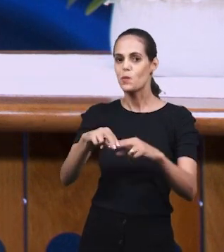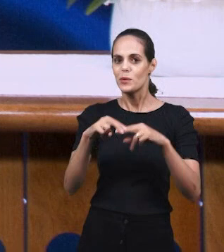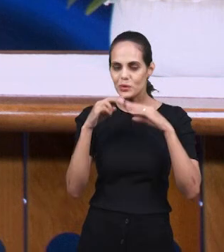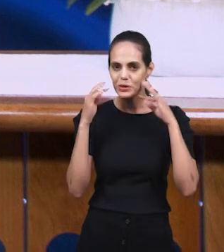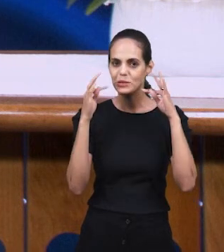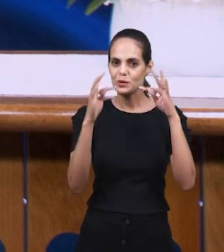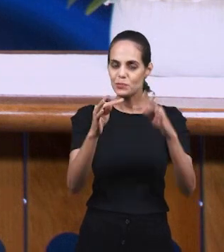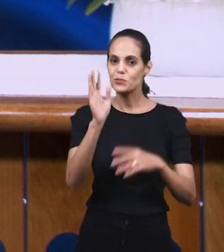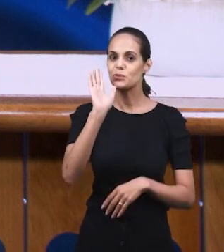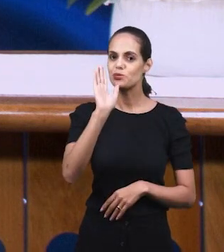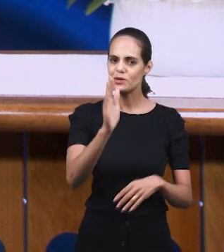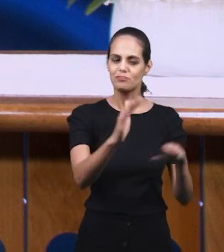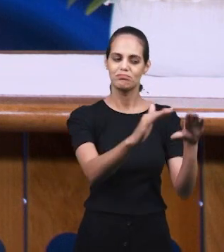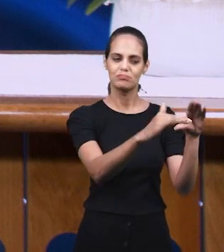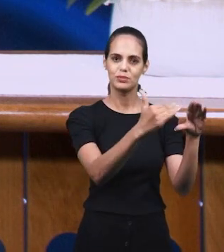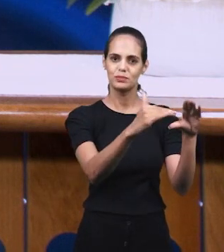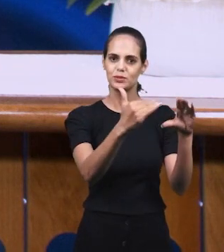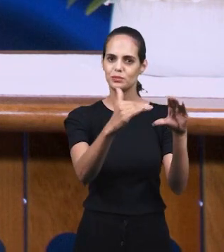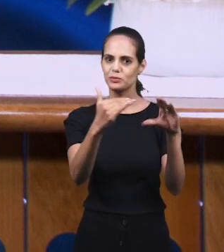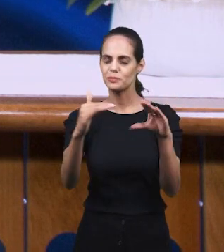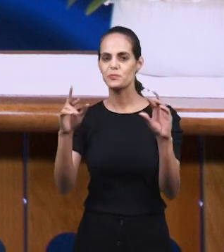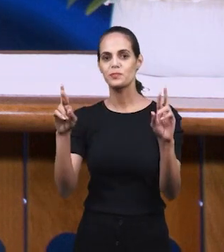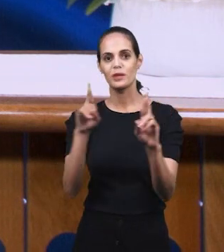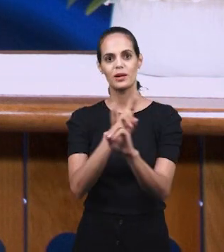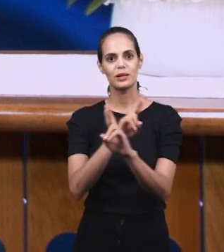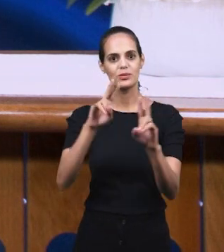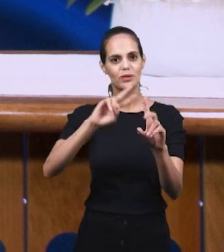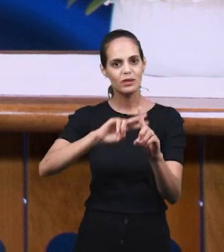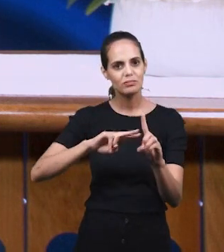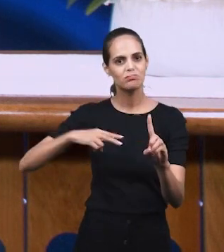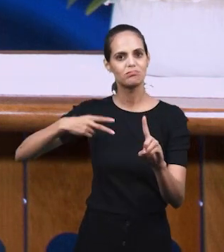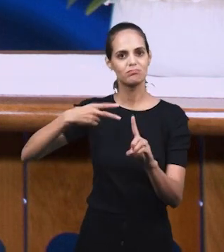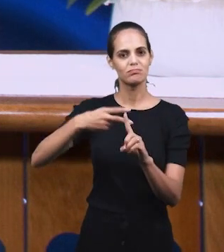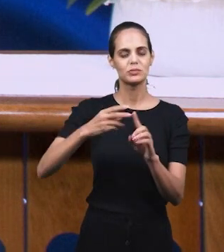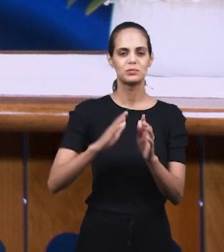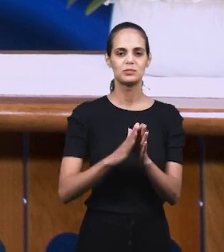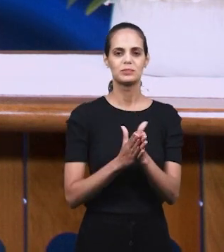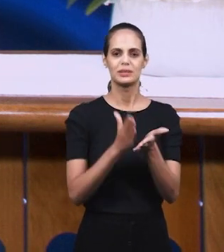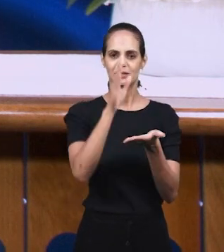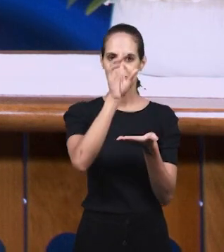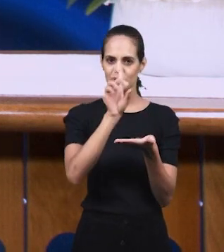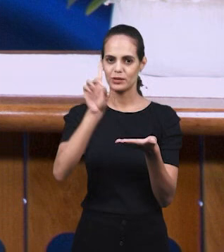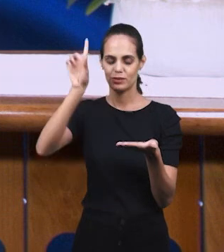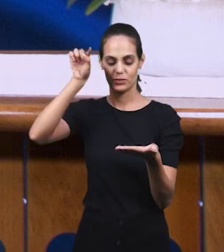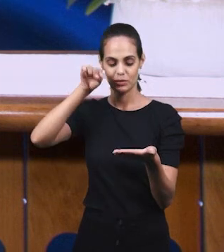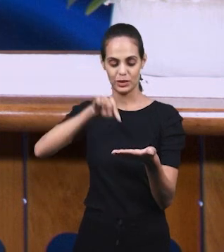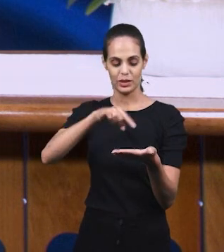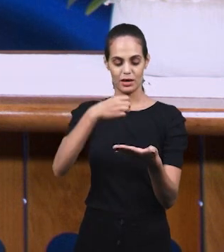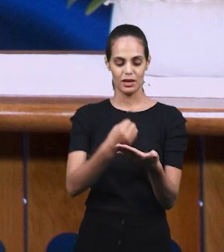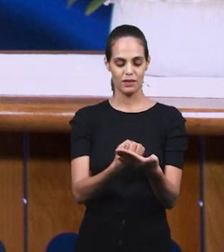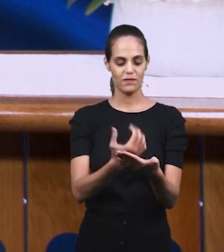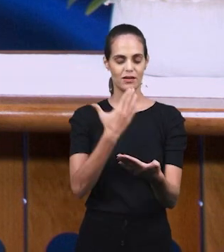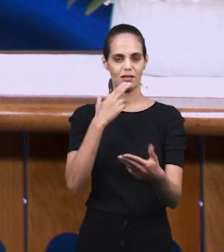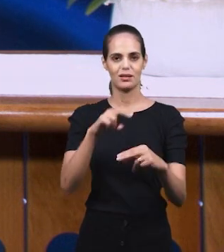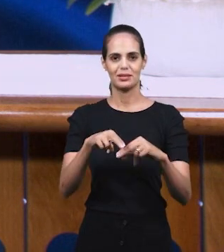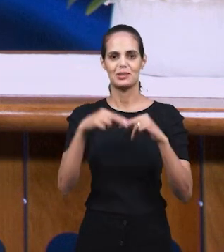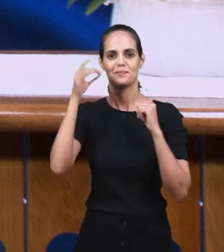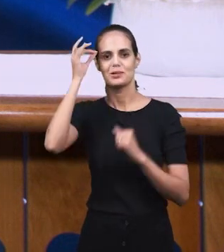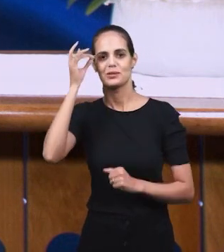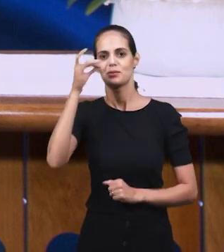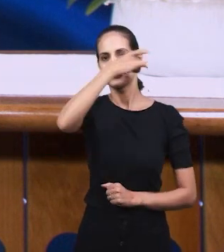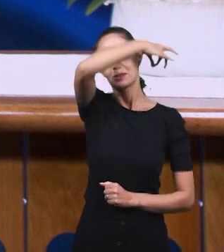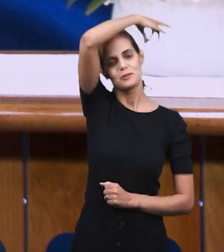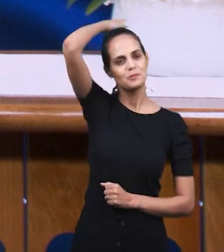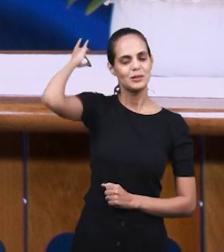свидетельство, которое мы уже получили в отношении умножения Слова Божия, открытого Слова, Духом